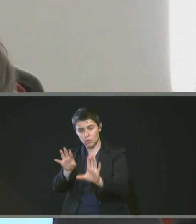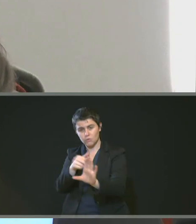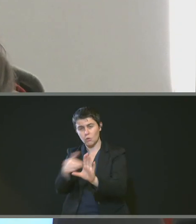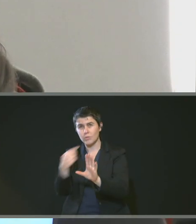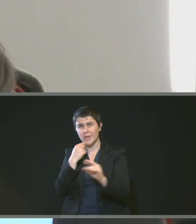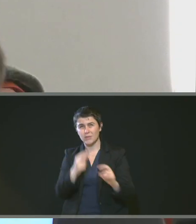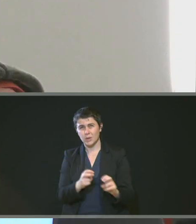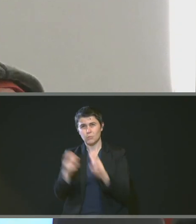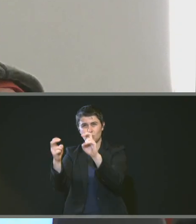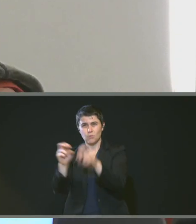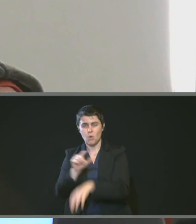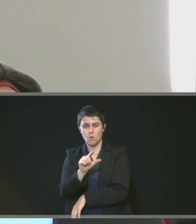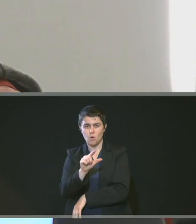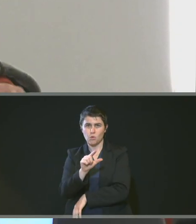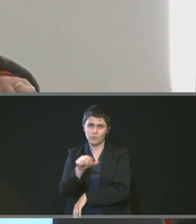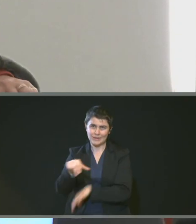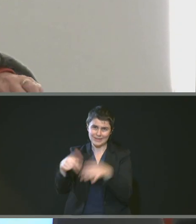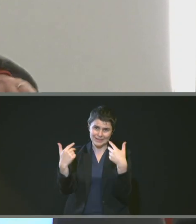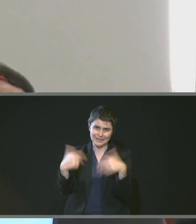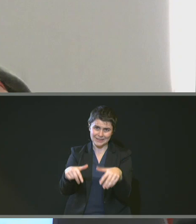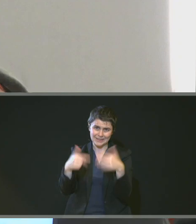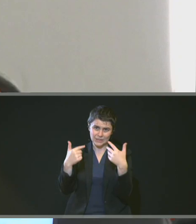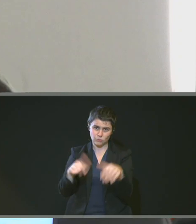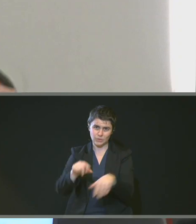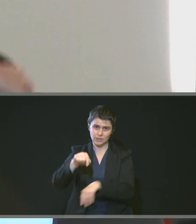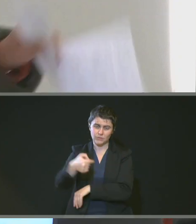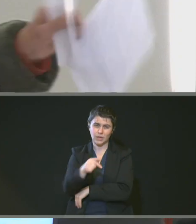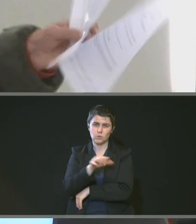,54%.